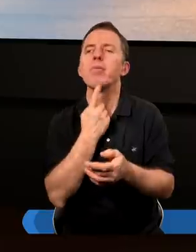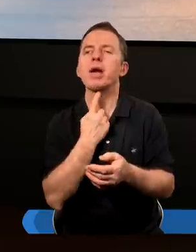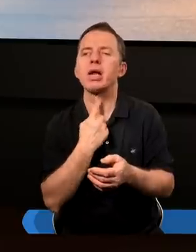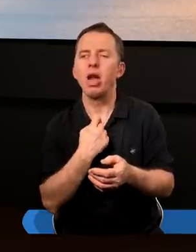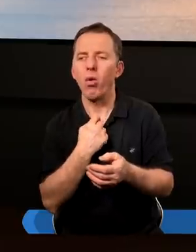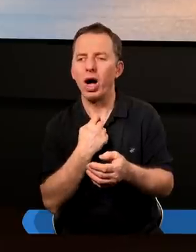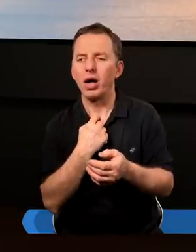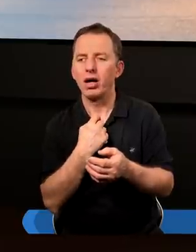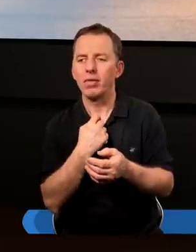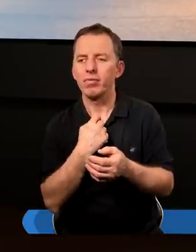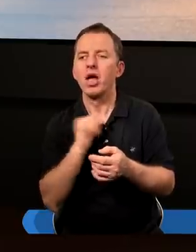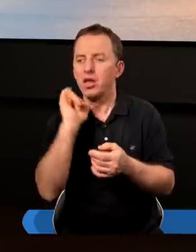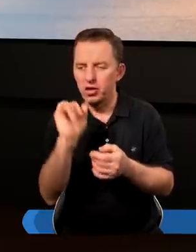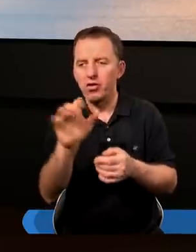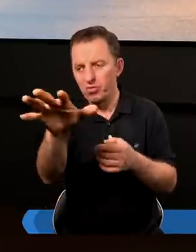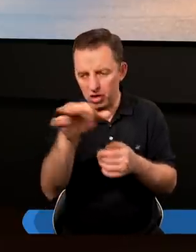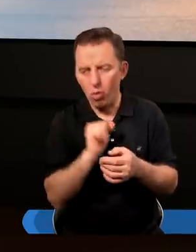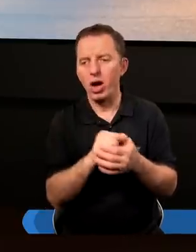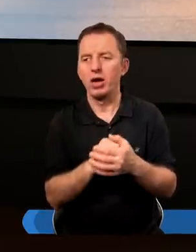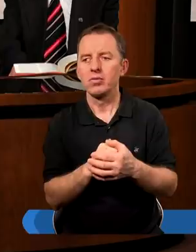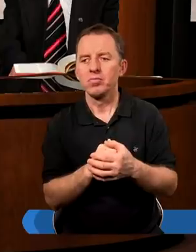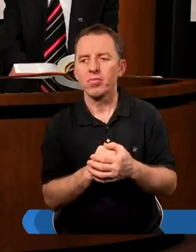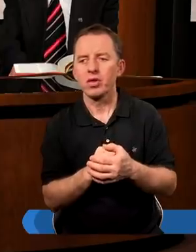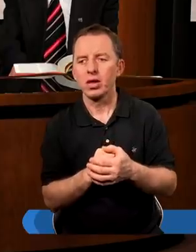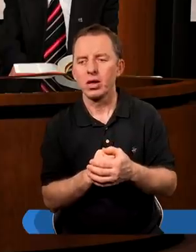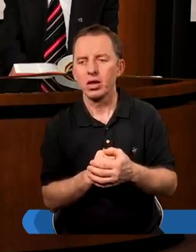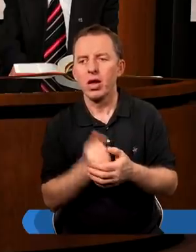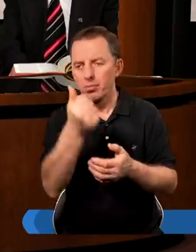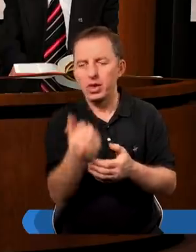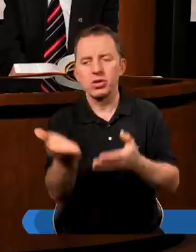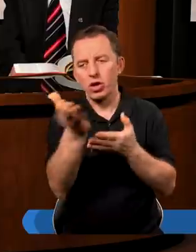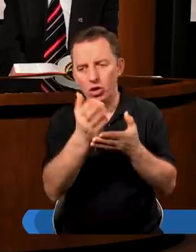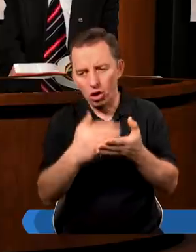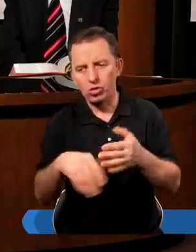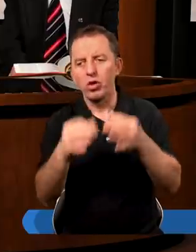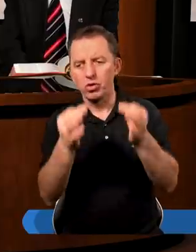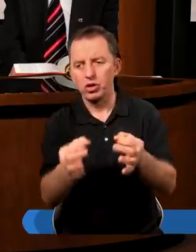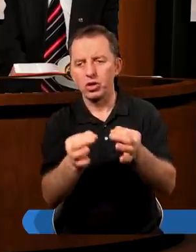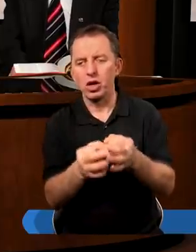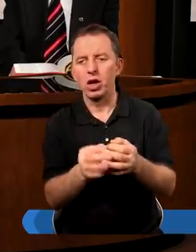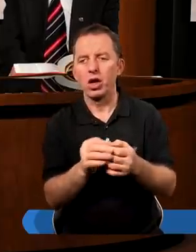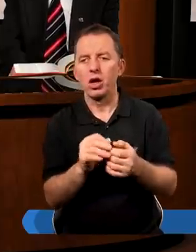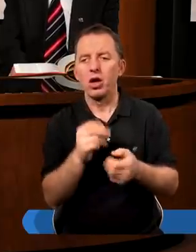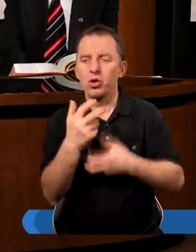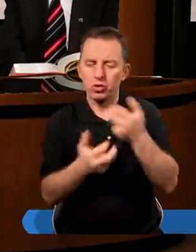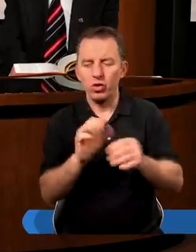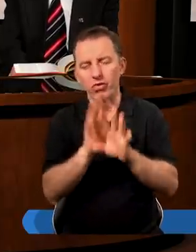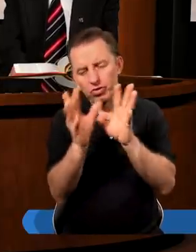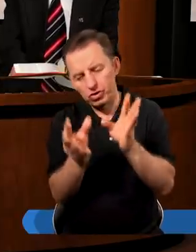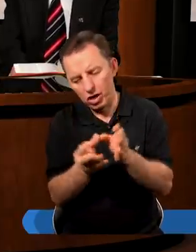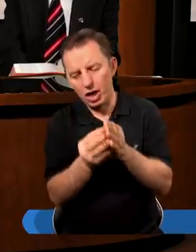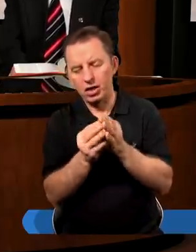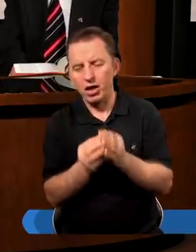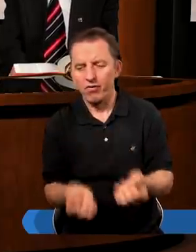zapragnęła i wzięła. Twórcy reklam dzisiaj czynią wszelkie